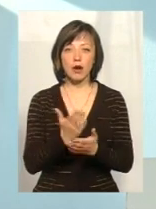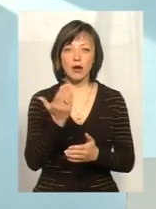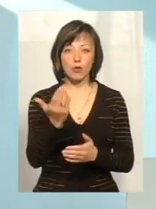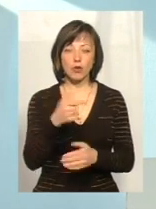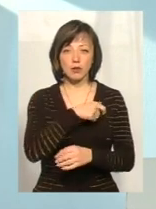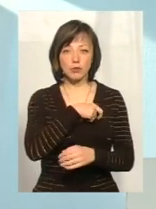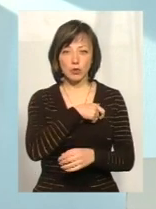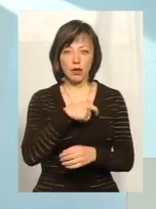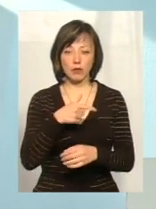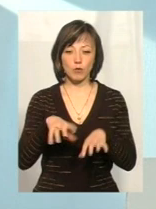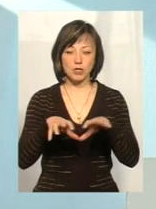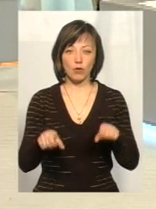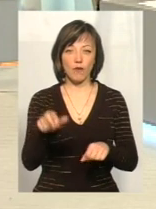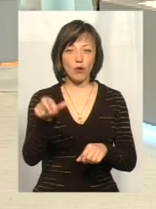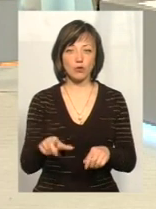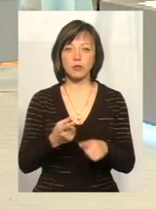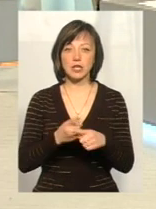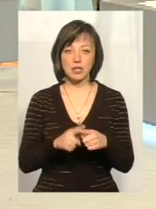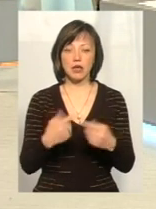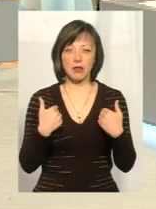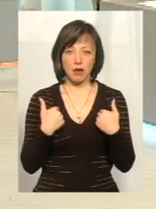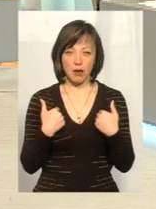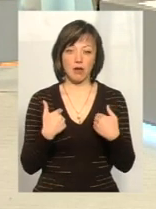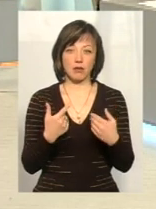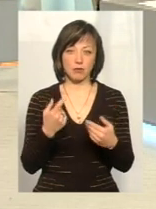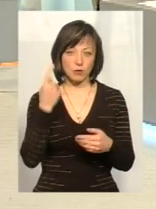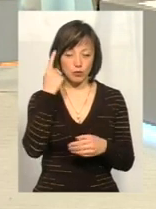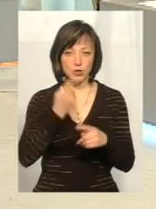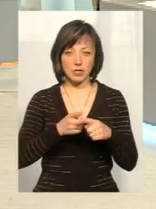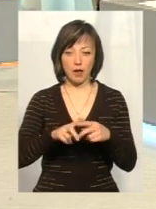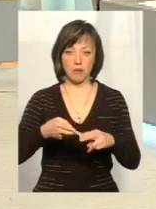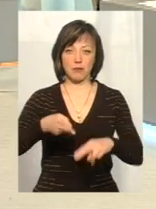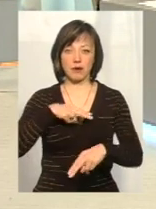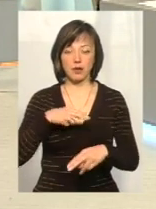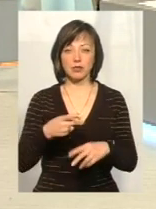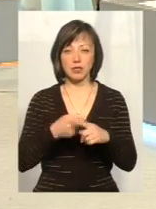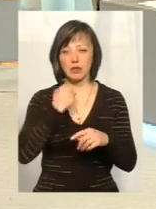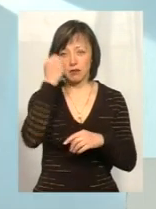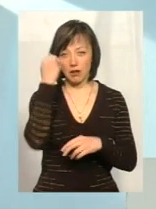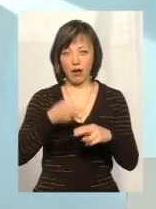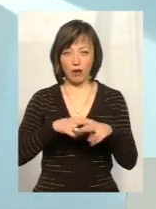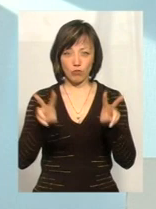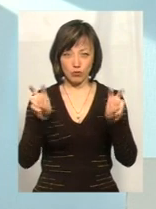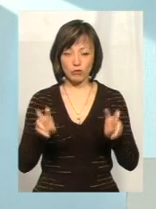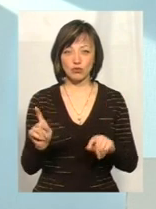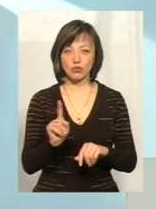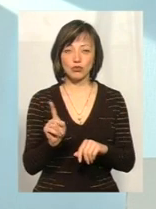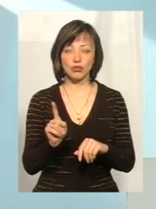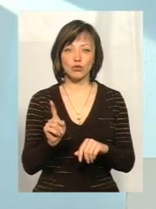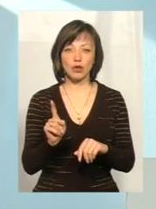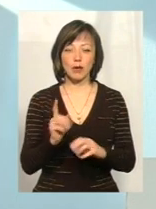депутат чи посадова особа. І це я розцінюю тільки як реванш такий. І дякую за те, що все ж таки